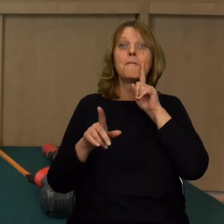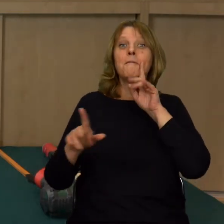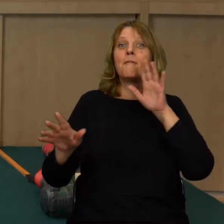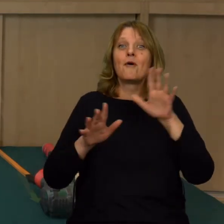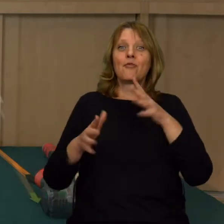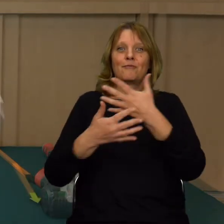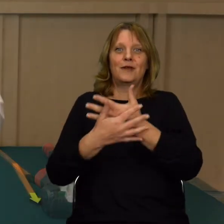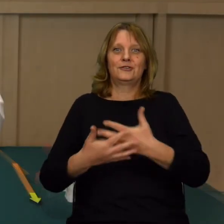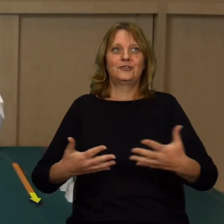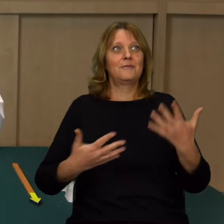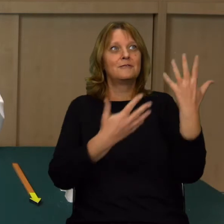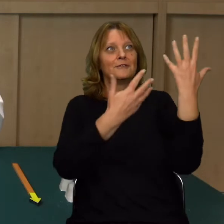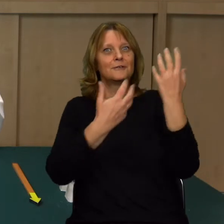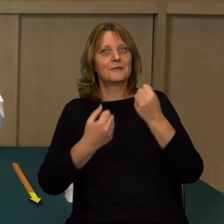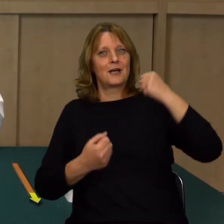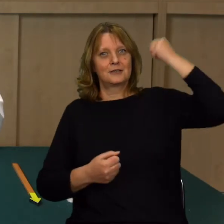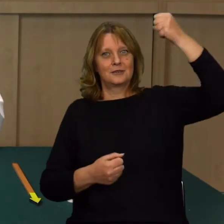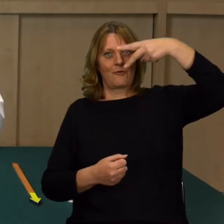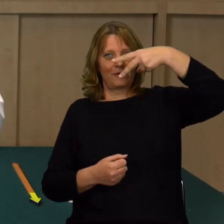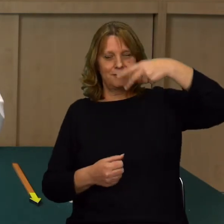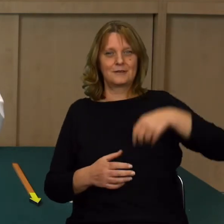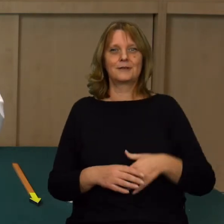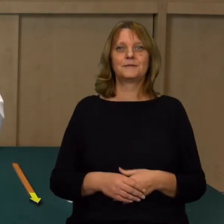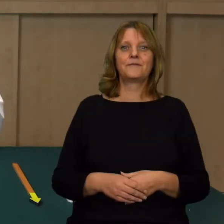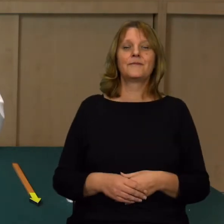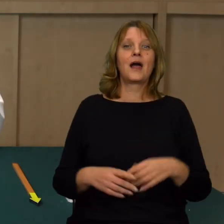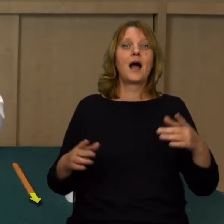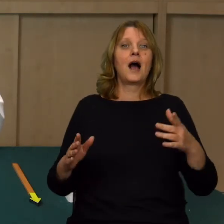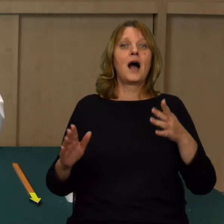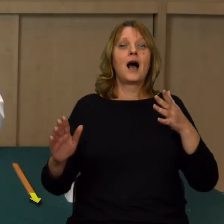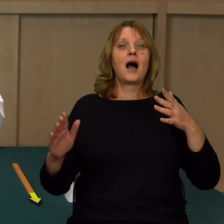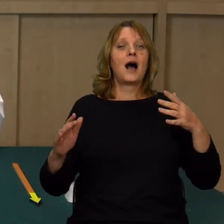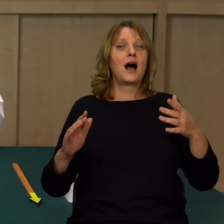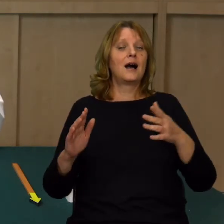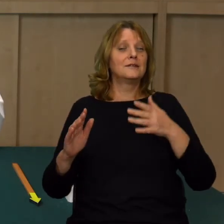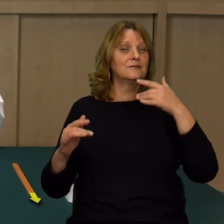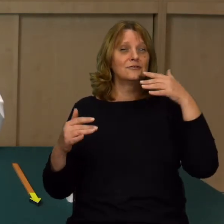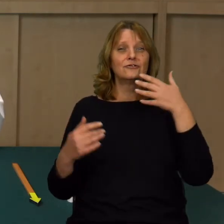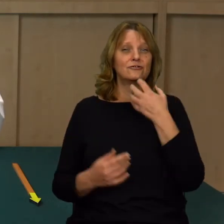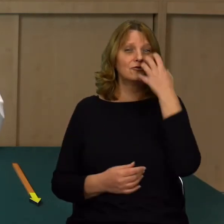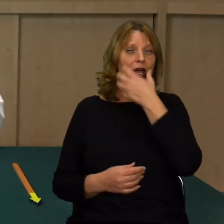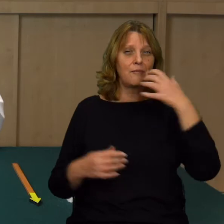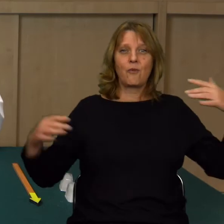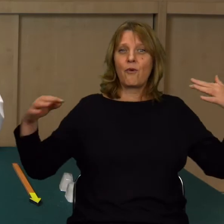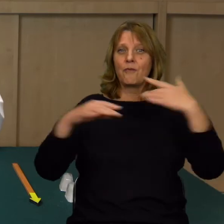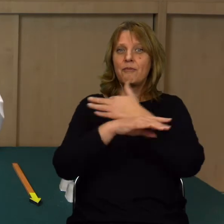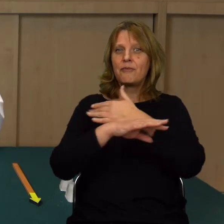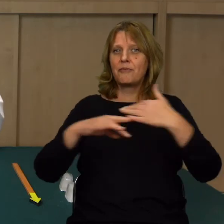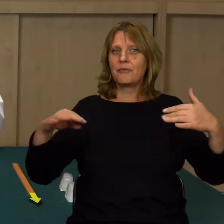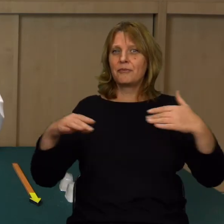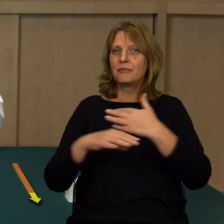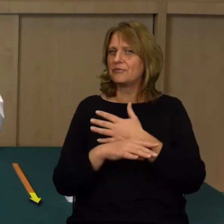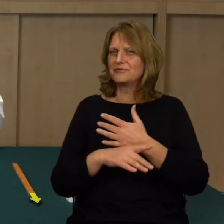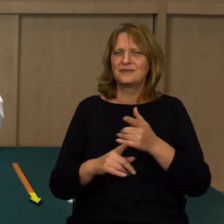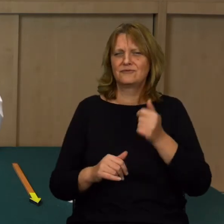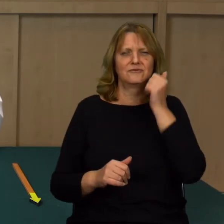właśnie ze Słońca. Każdy z Was domyśla się, że z transportem ciepła spotykamy się w każdej chwili naszego życia.